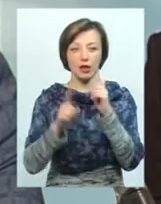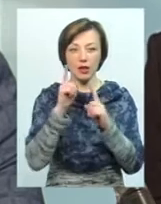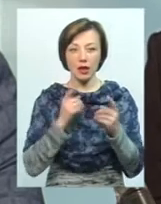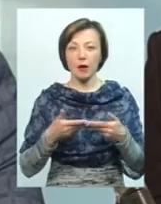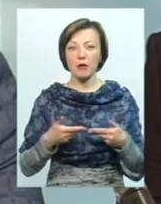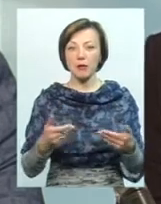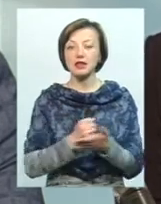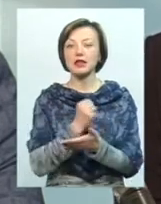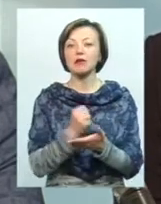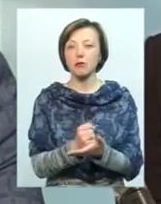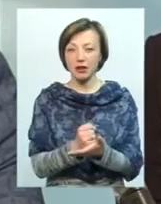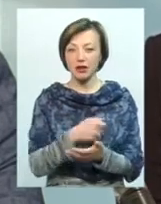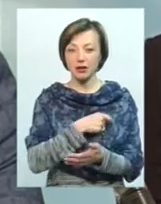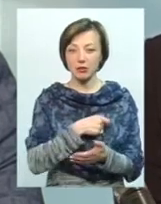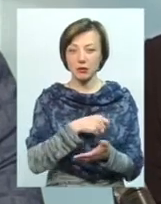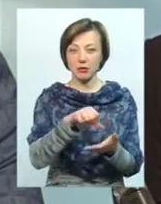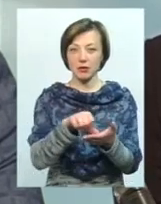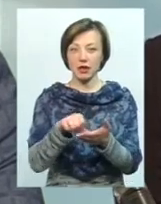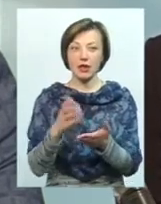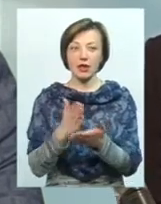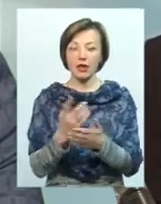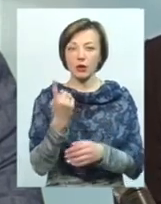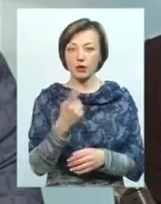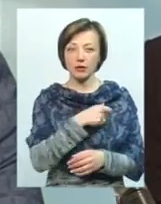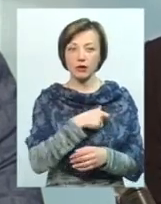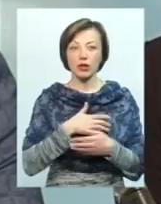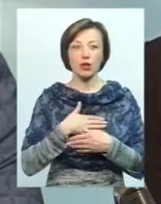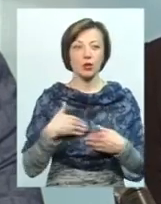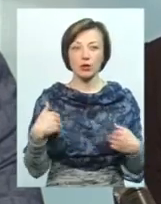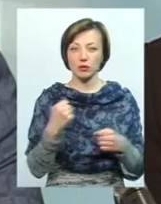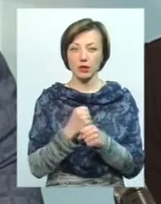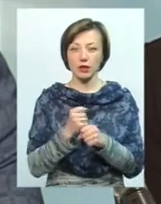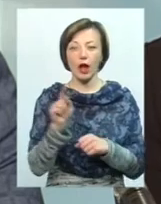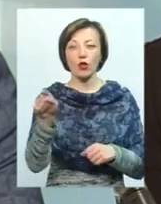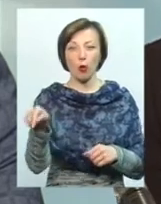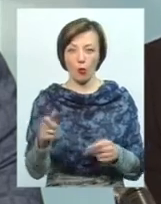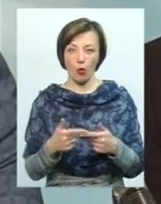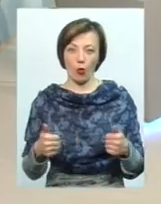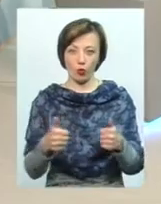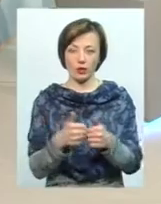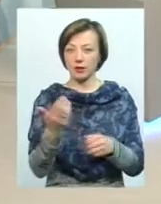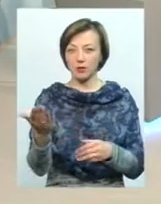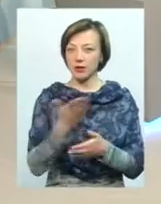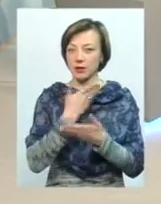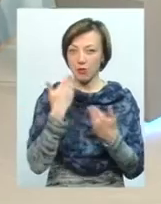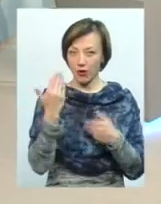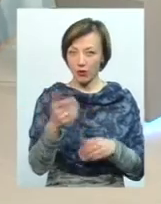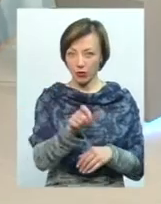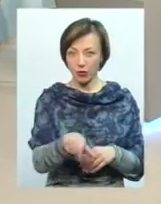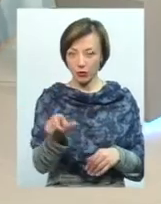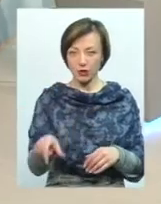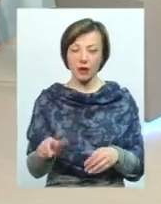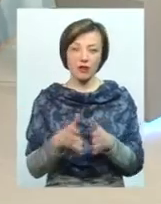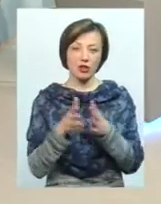закріпили, скажімо так, і є прецедент, один з депутатів не хоче працювати на тому окрузі. Тому що там немає його виборців. Так, є